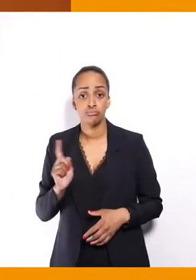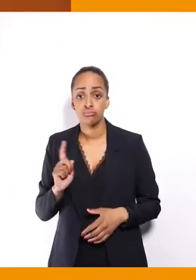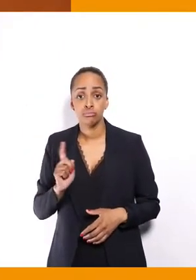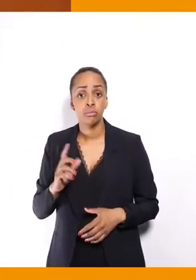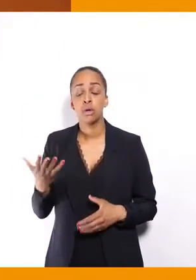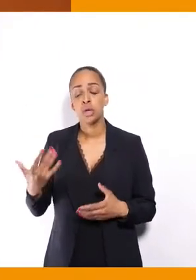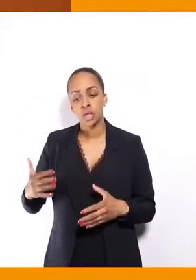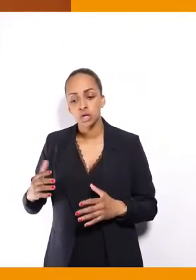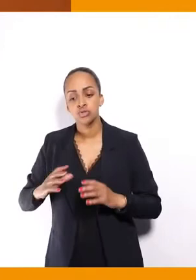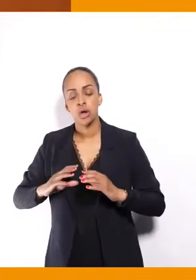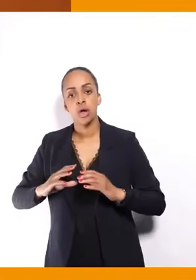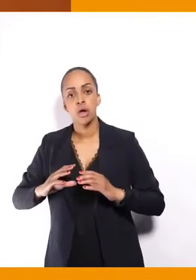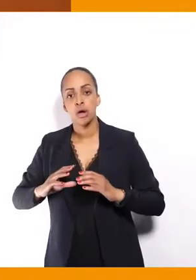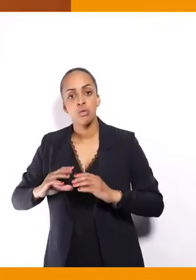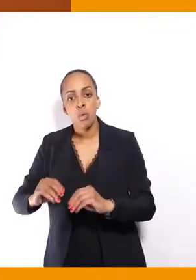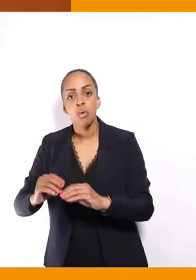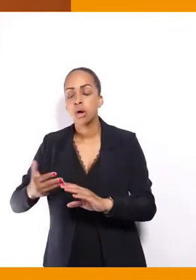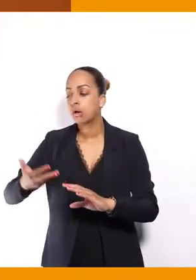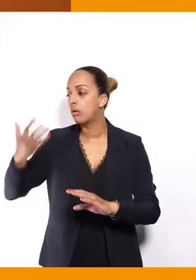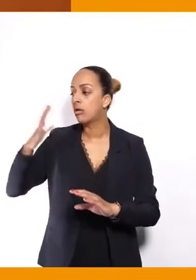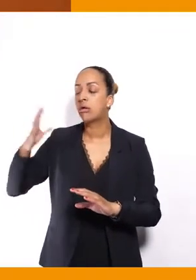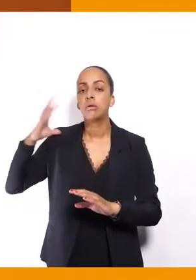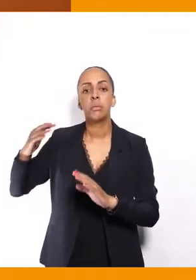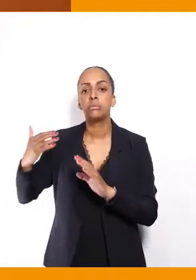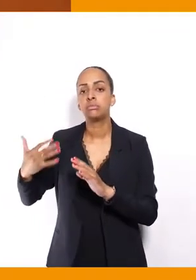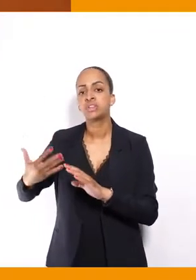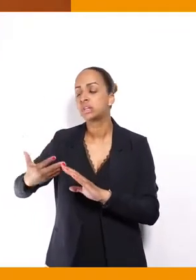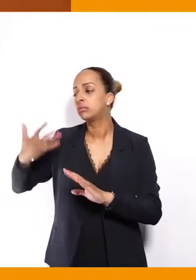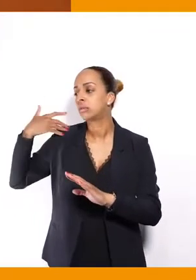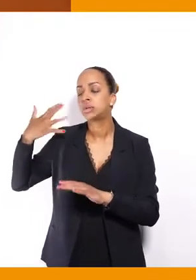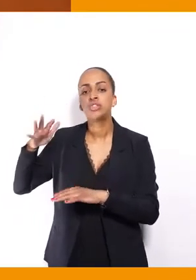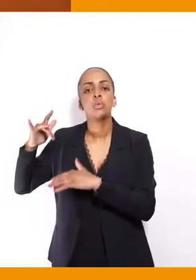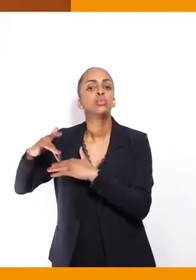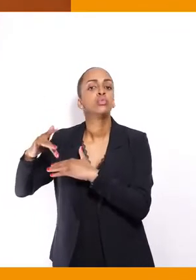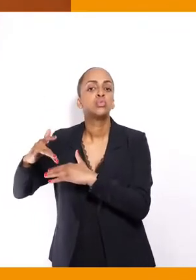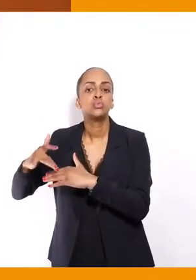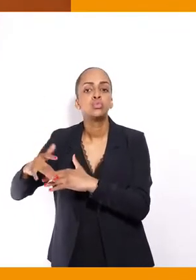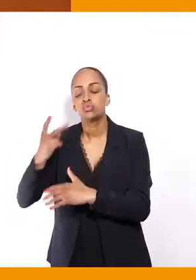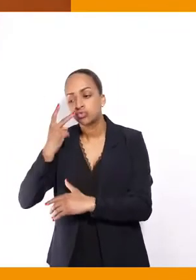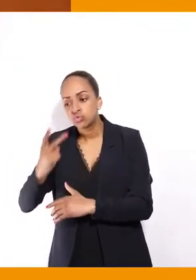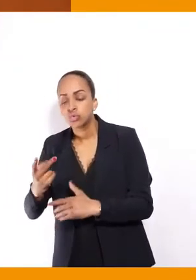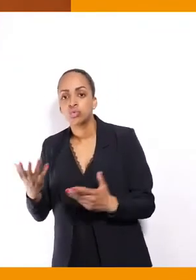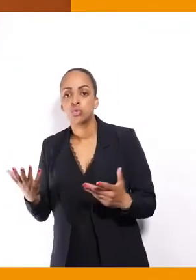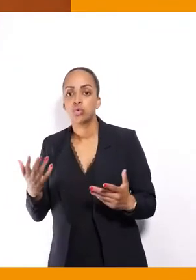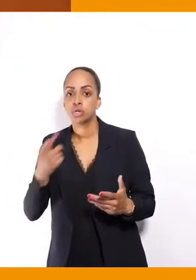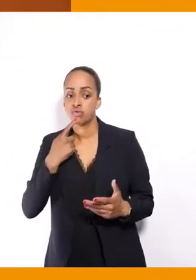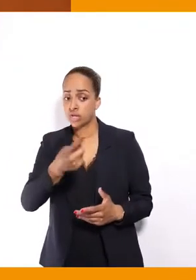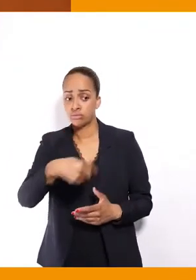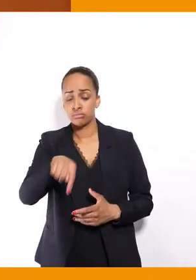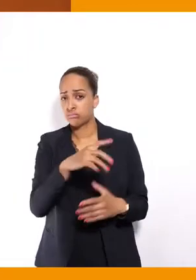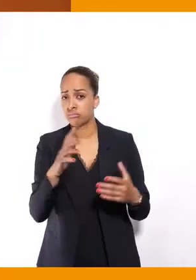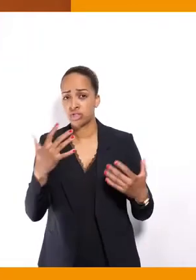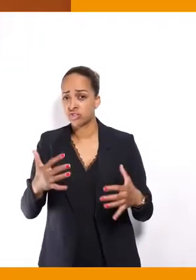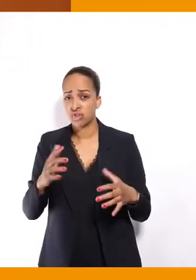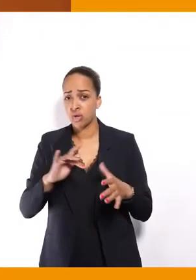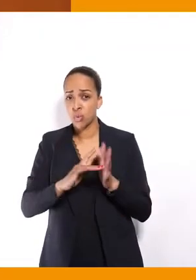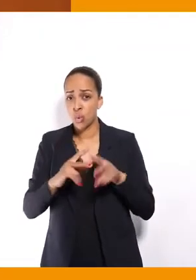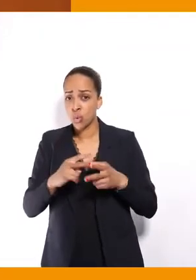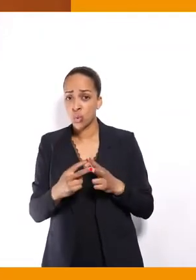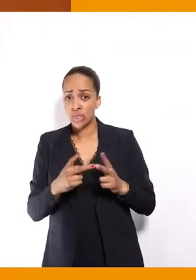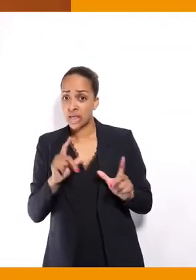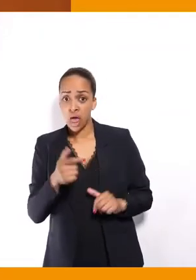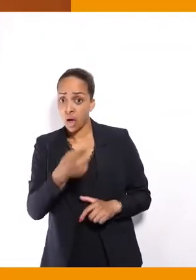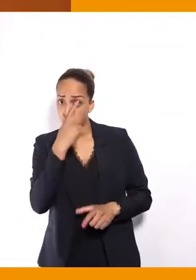ont été mises en place par le passé, donc normalement, toutes les clés qu'il faut pour faire le